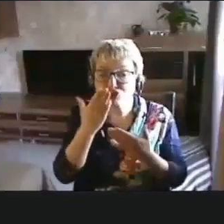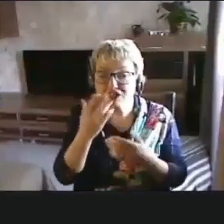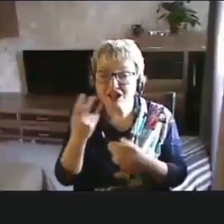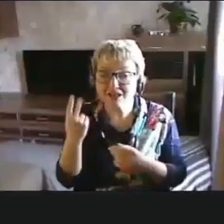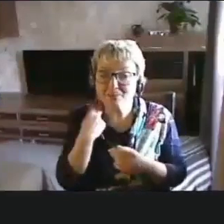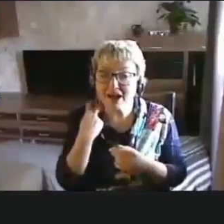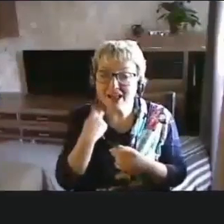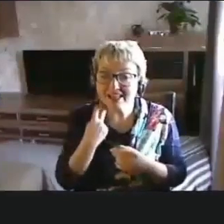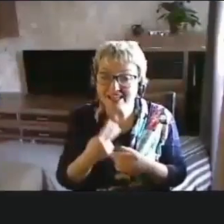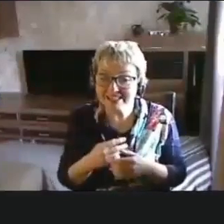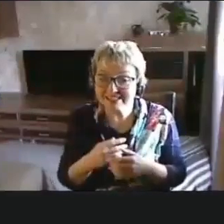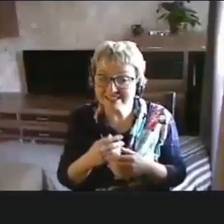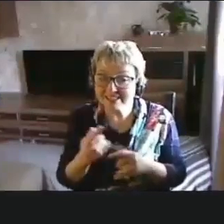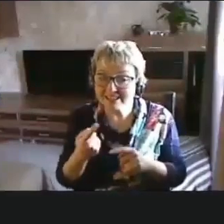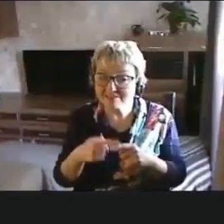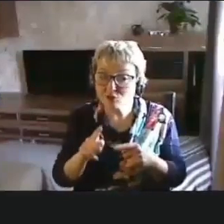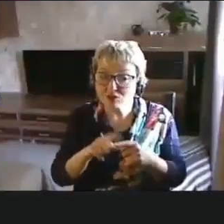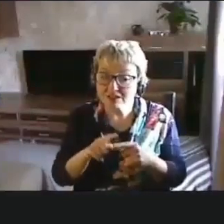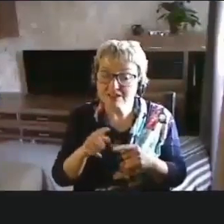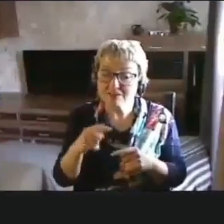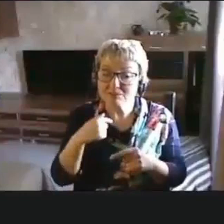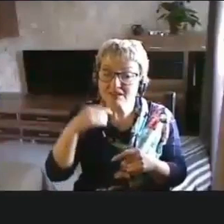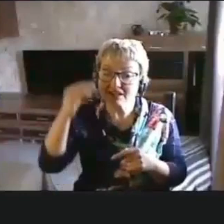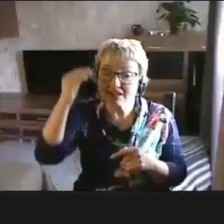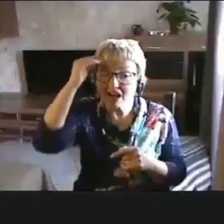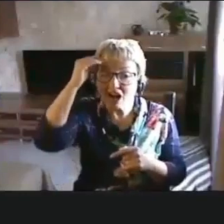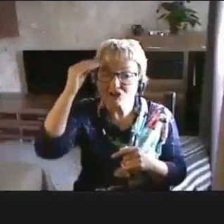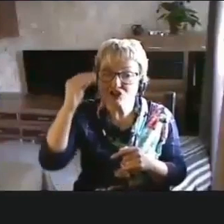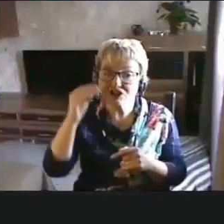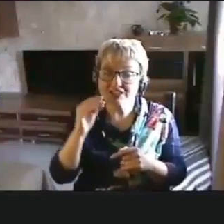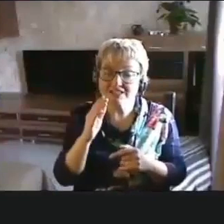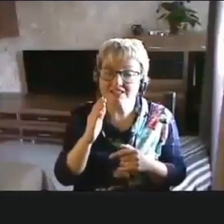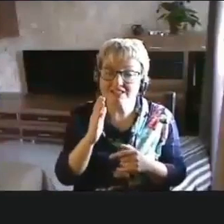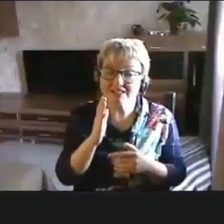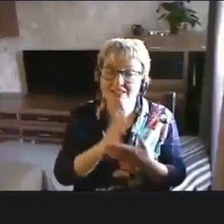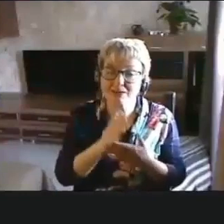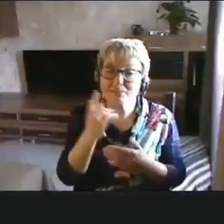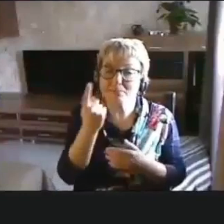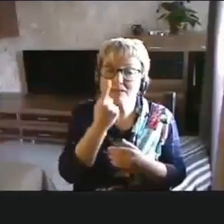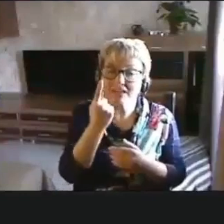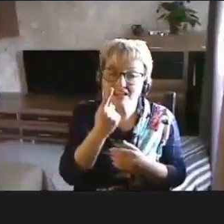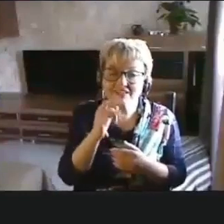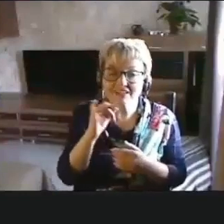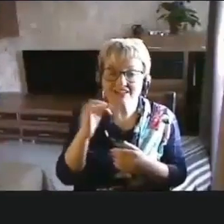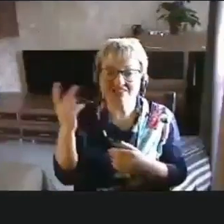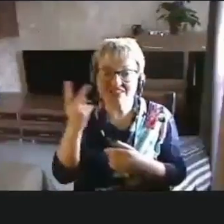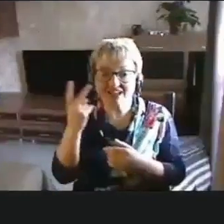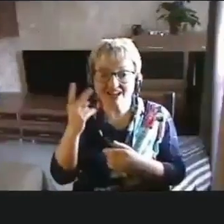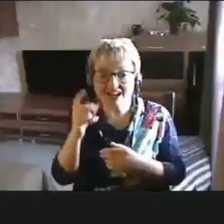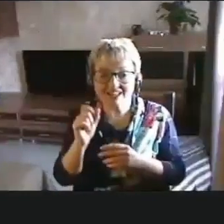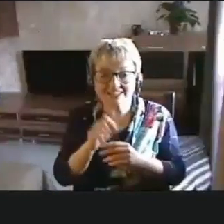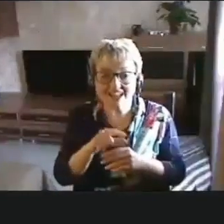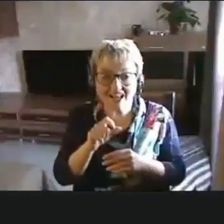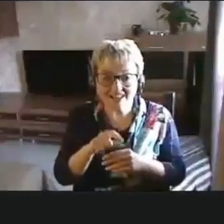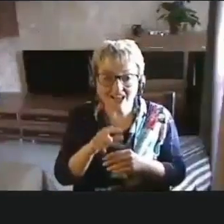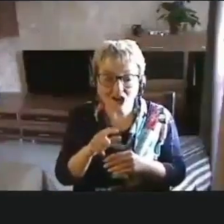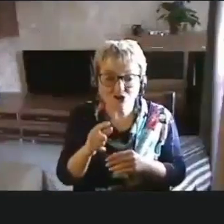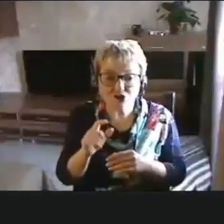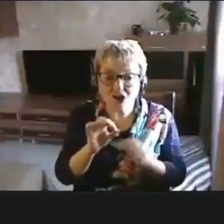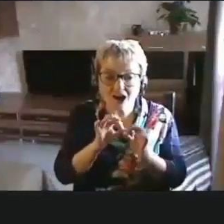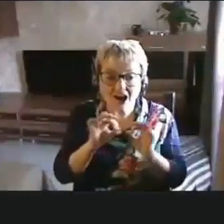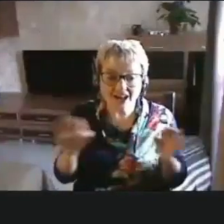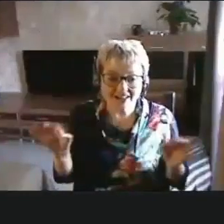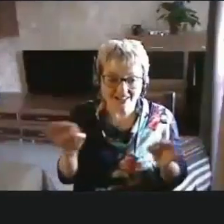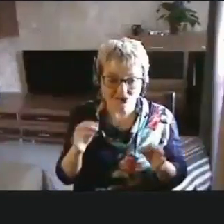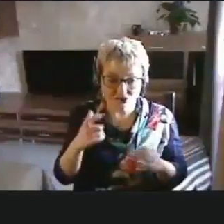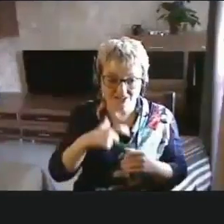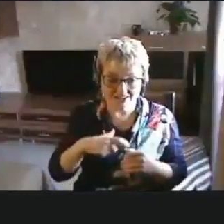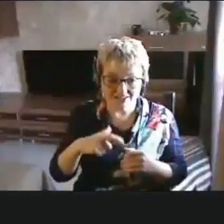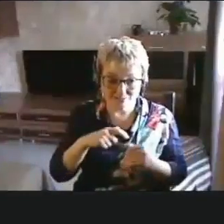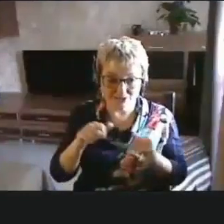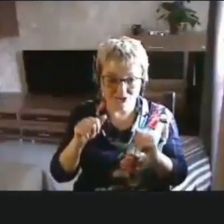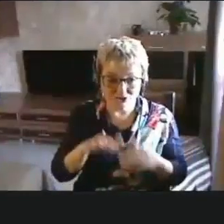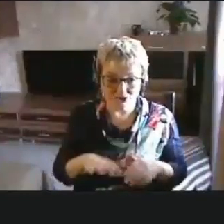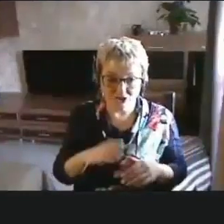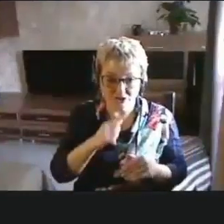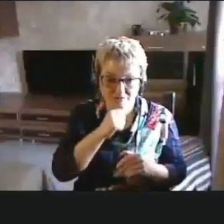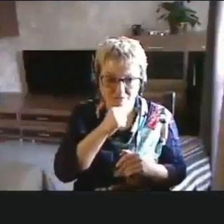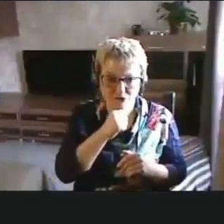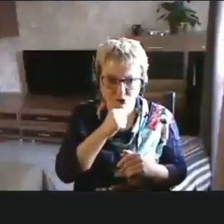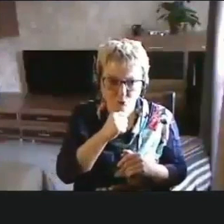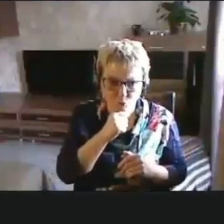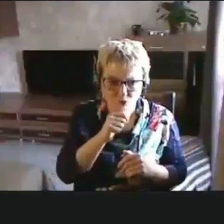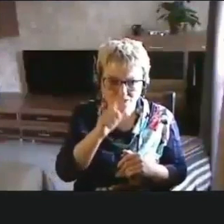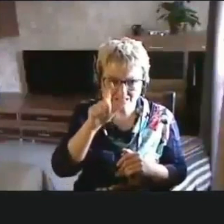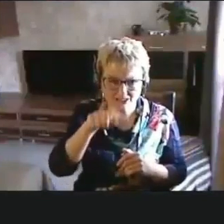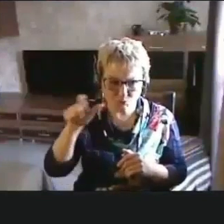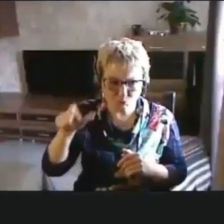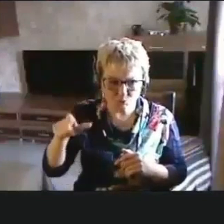И вот мне кажется, что и первая, и вторая задача отлично себе решаются. Взрослые